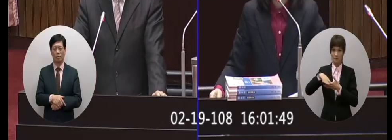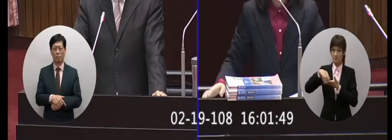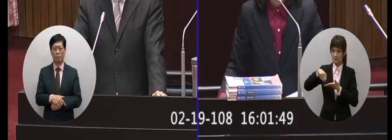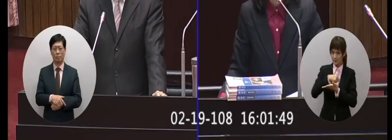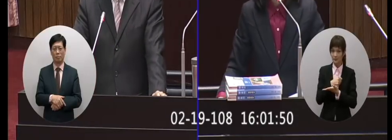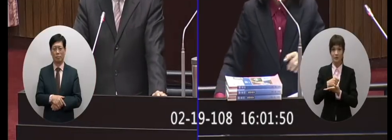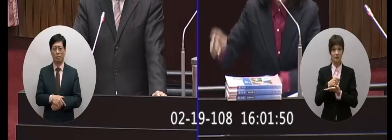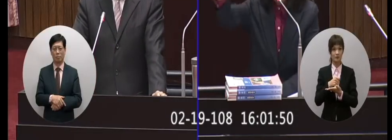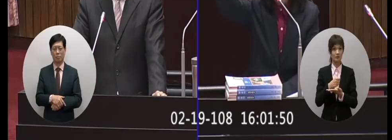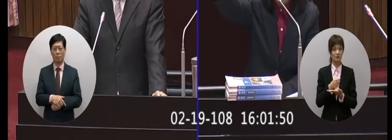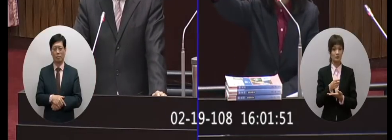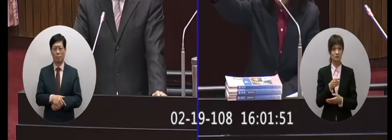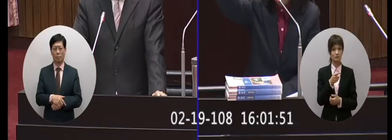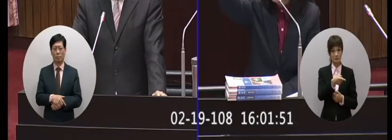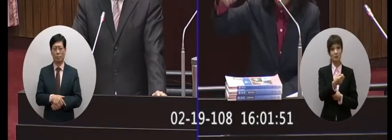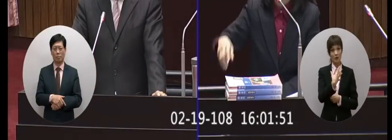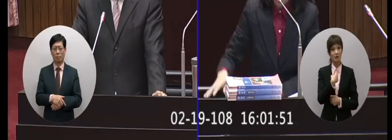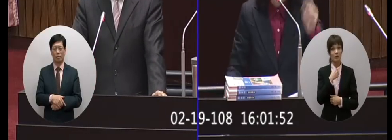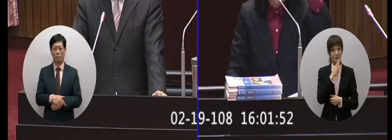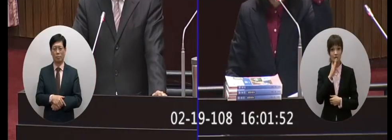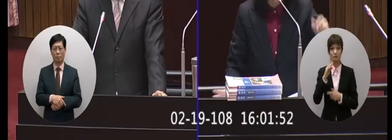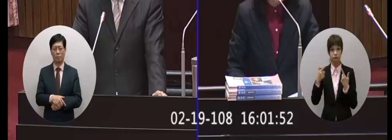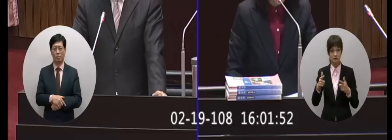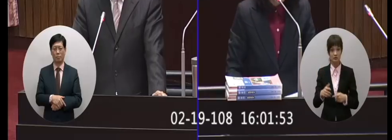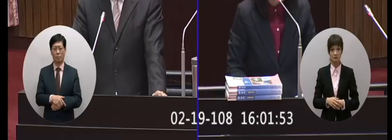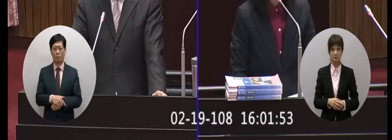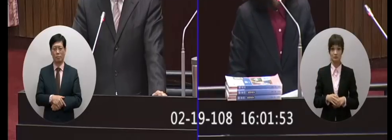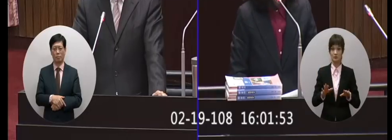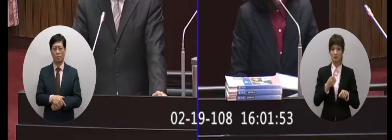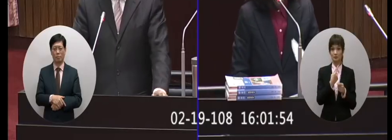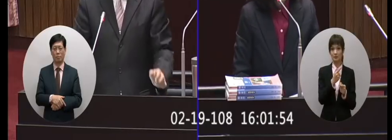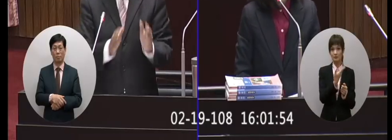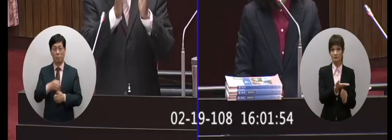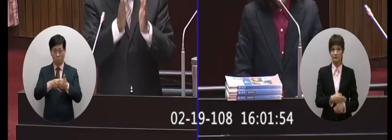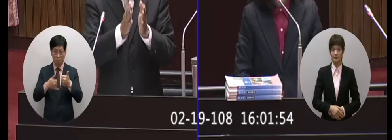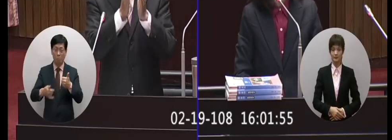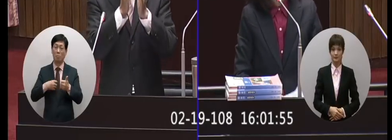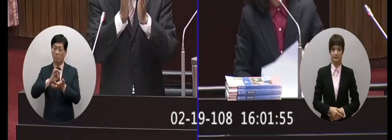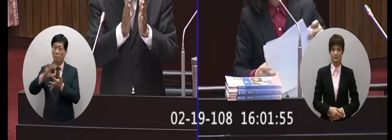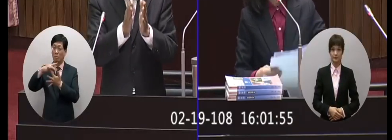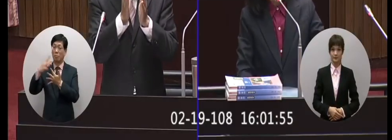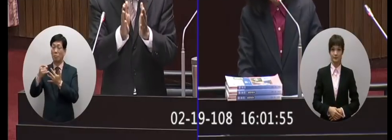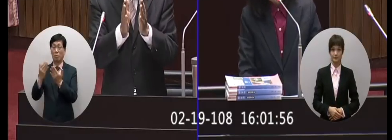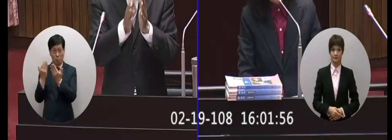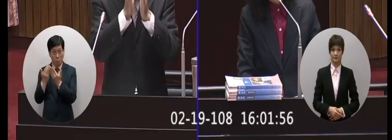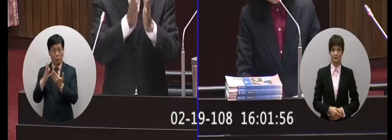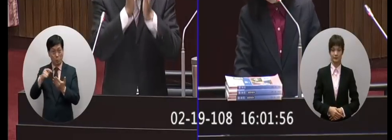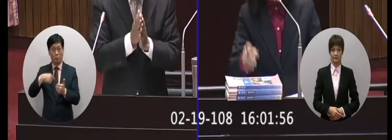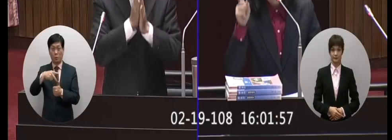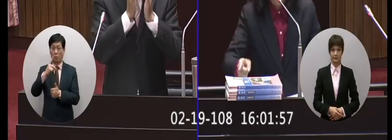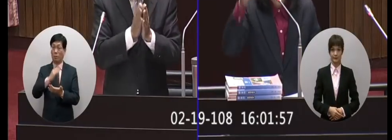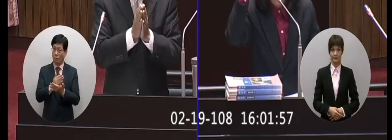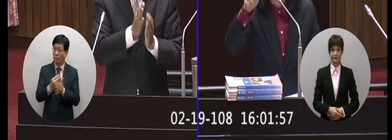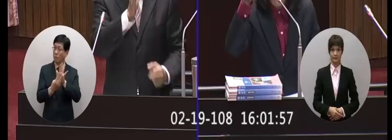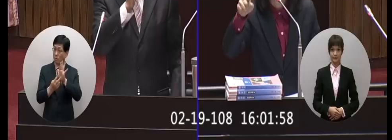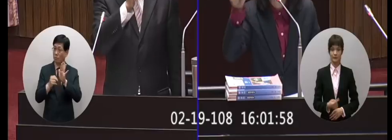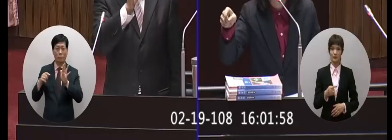我是不是這樣這個答案很重要我現在一分多鐘請告訴我答案委員你一直用選修選修有沒有叫我一直在跟你